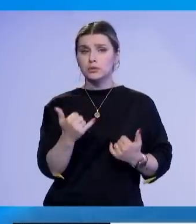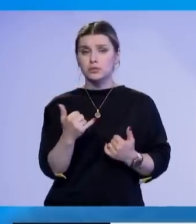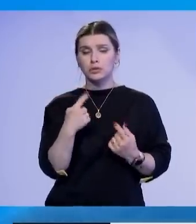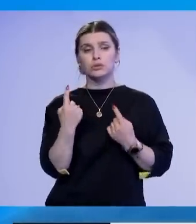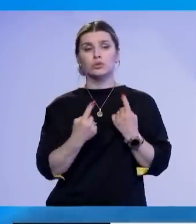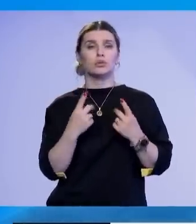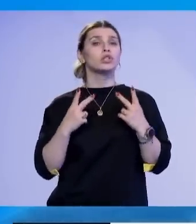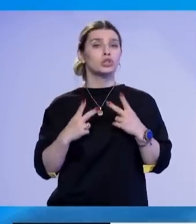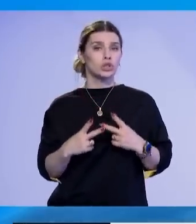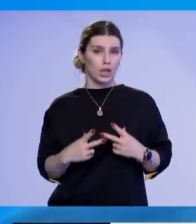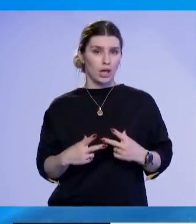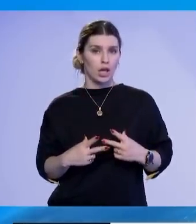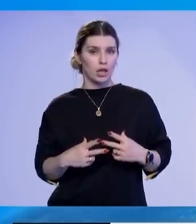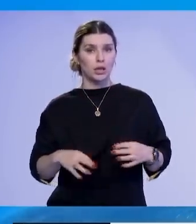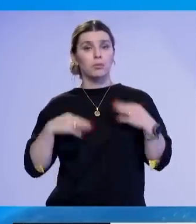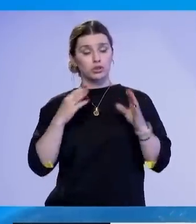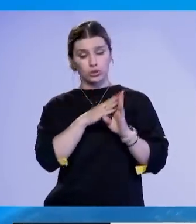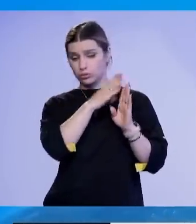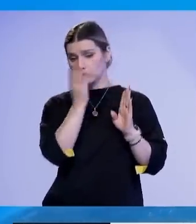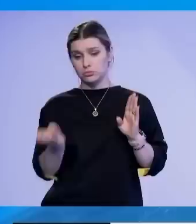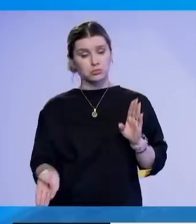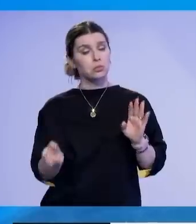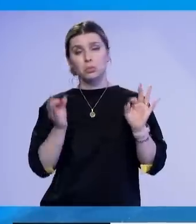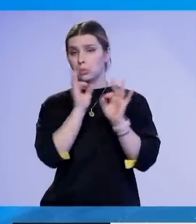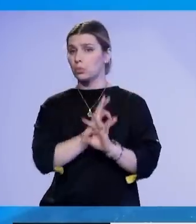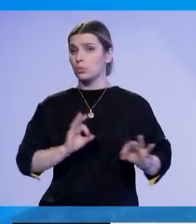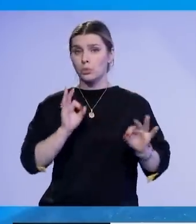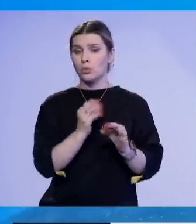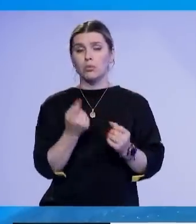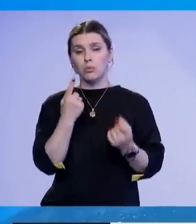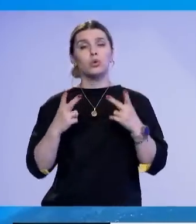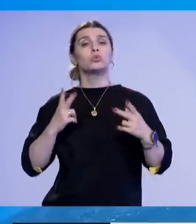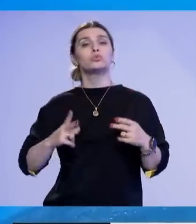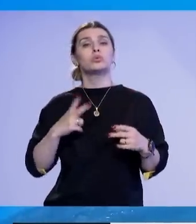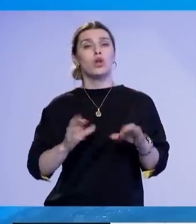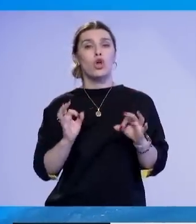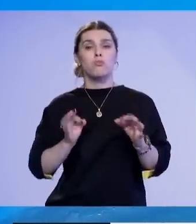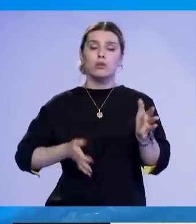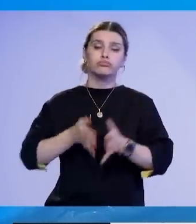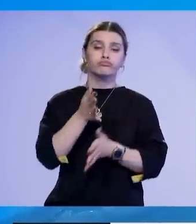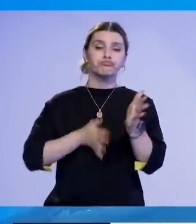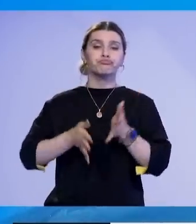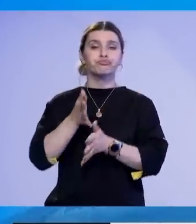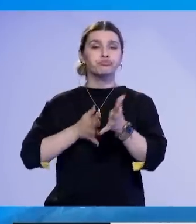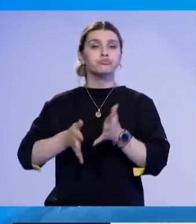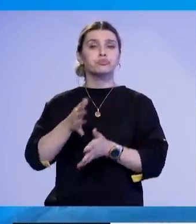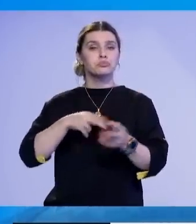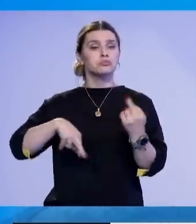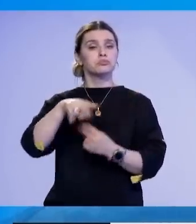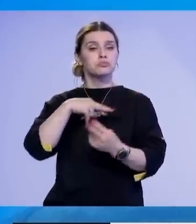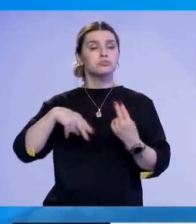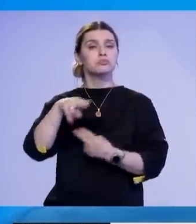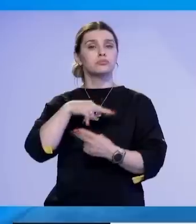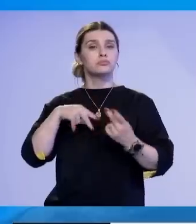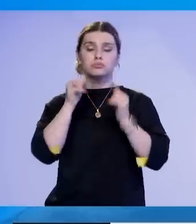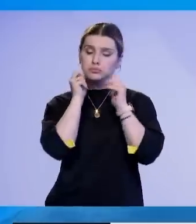një situatë e qëtë, gjatë gjithë ditës mund të themi që ka pasur një aftushëm qytetarë që kanë kalu një dit të zakonshme, kanë qenë duke